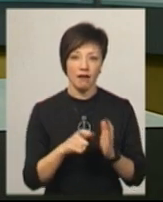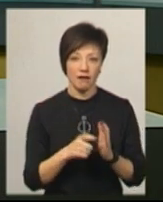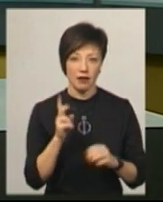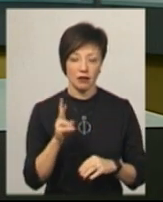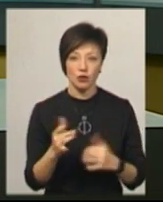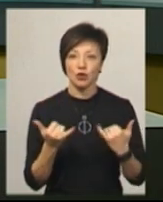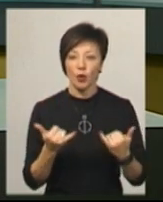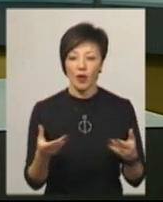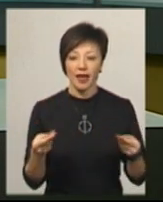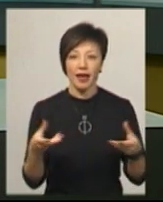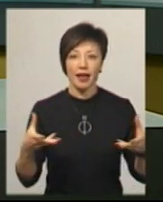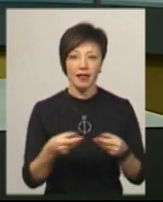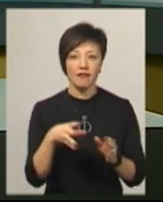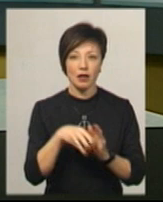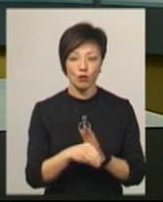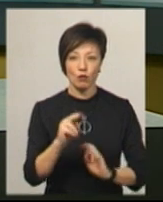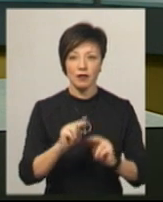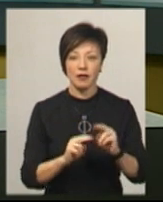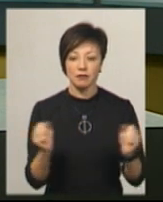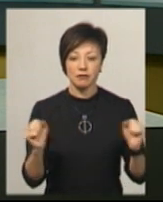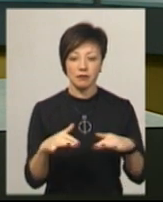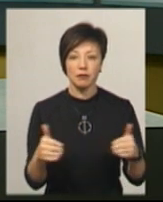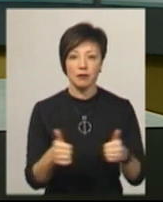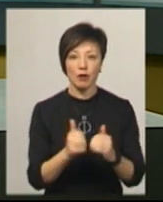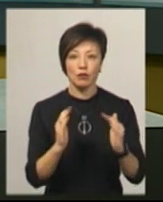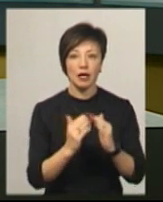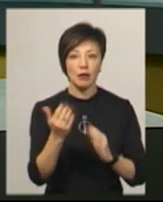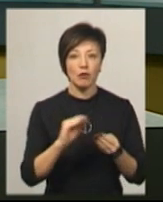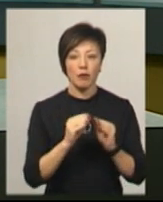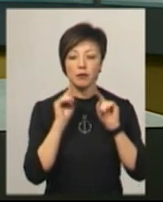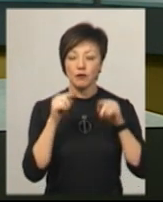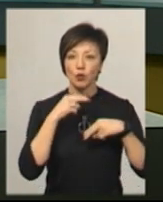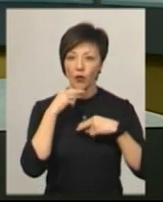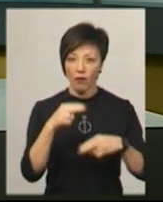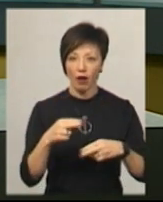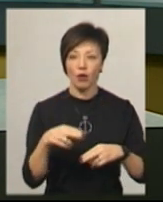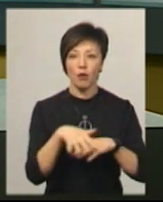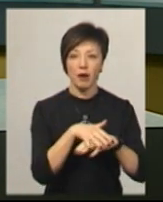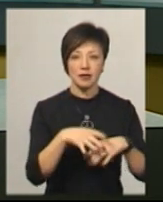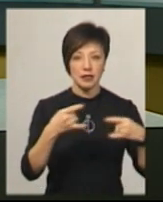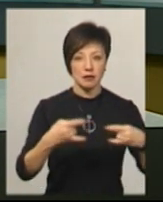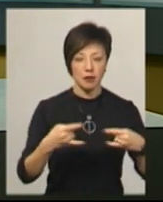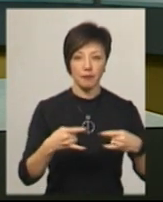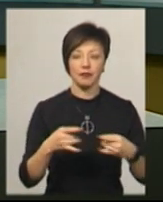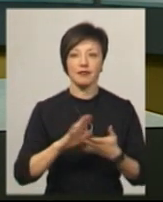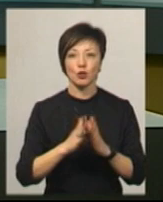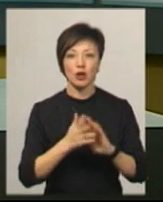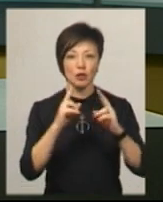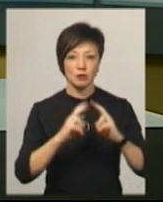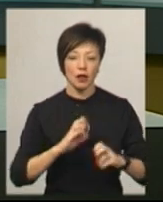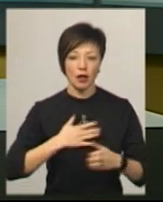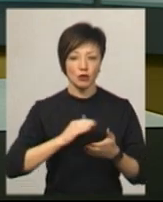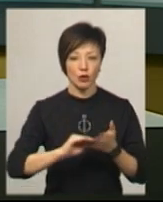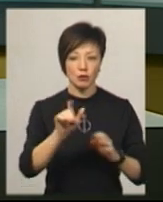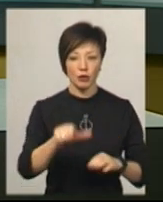Музика Музика зібралися поруч з будинком, аби на їх проблему звернули увагу, громадськість та ЗМІ. У ситуації розбиралася